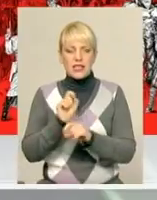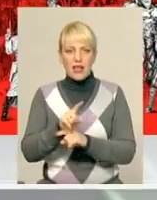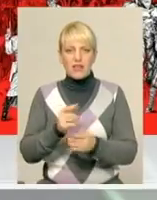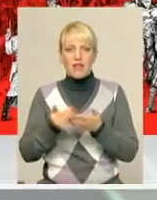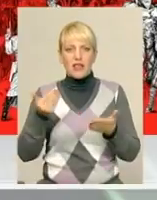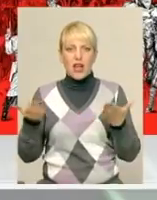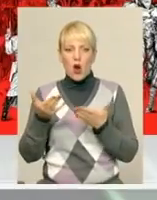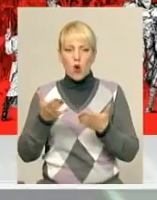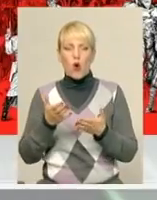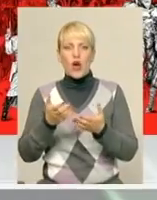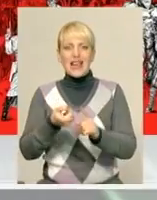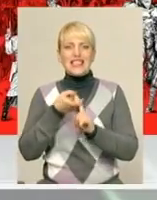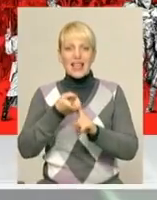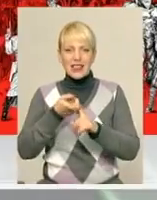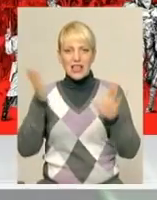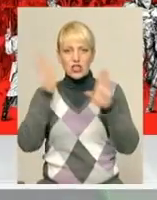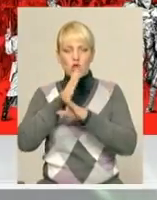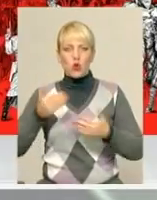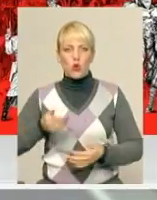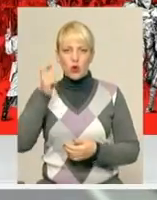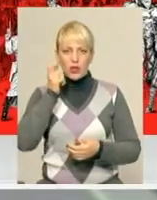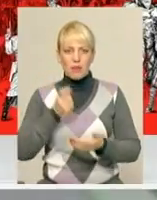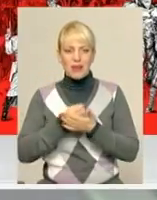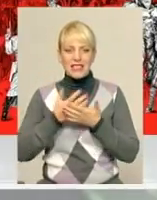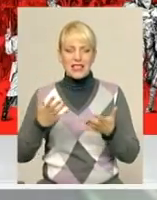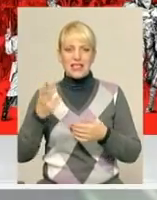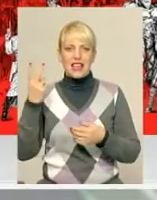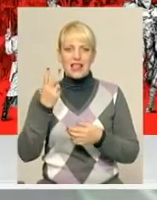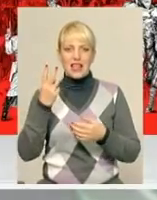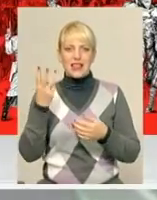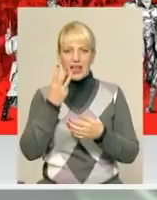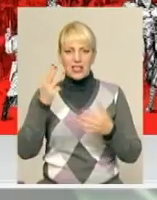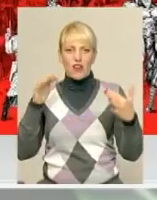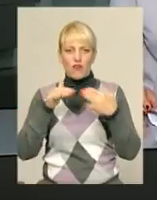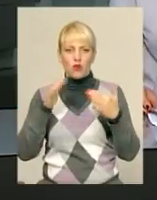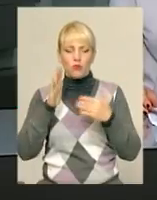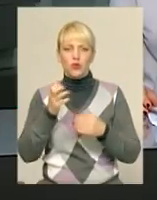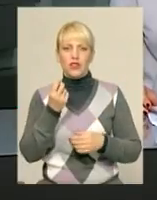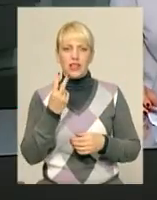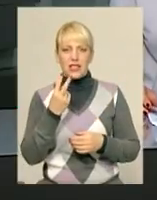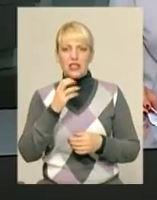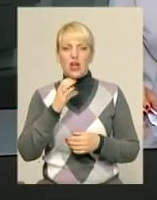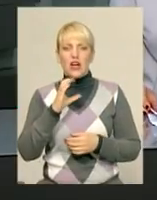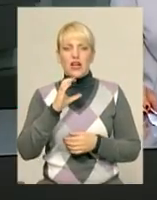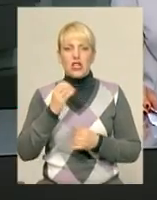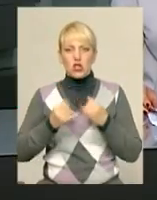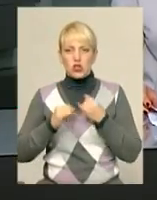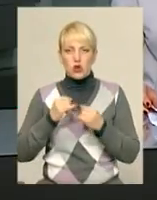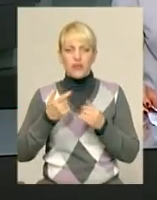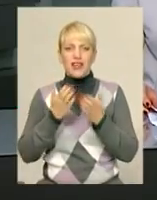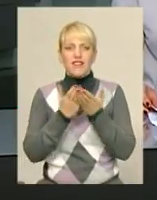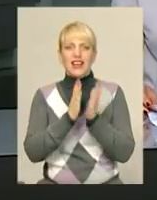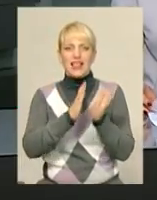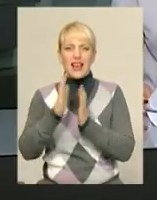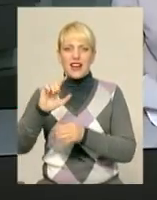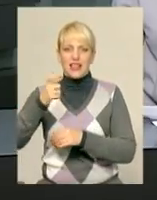від якого залежить доля країни. Презентація «Третього фронту» відбудеться 12 жовтня о 18.30 у книгарні Є за адресою